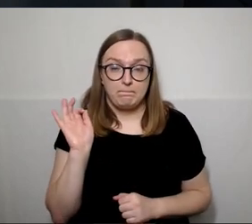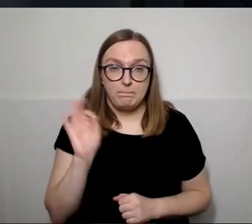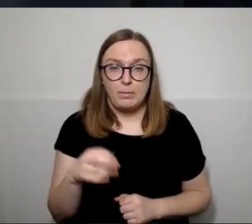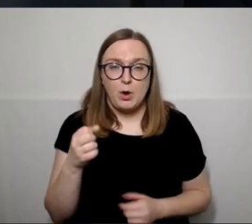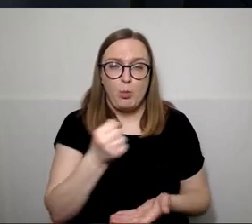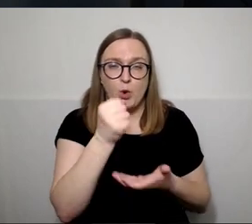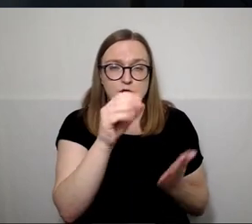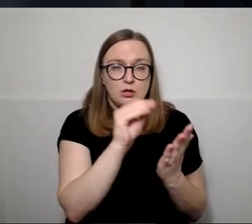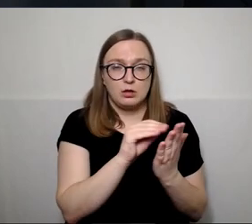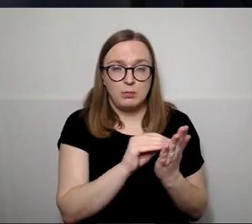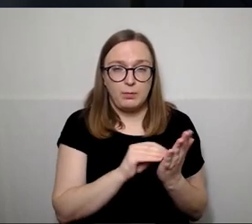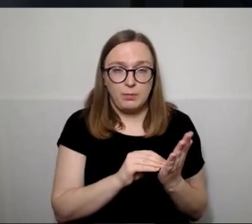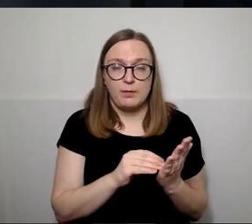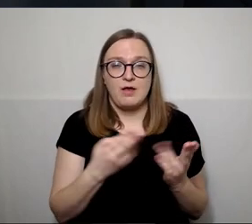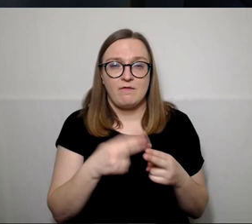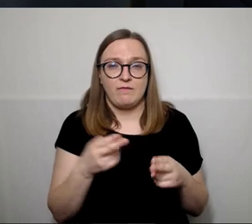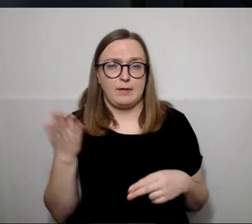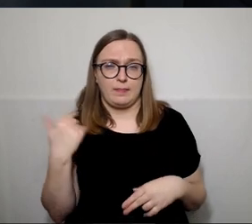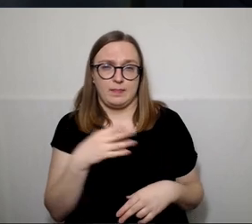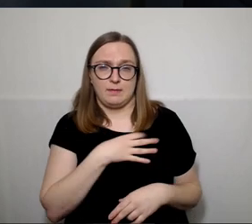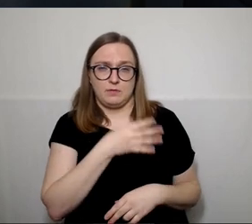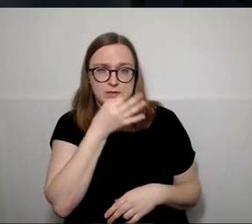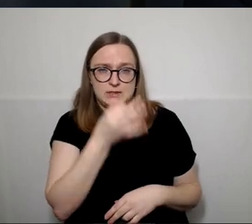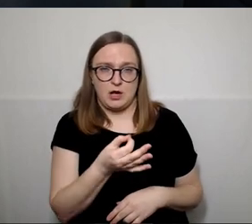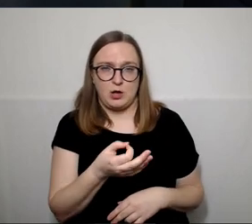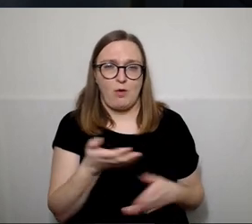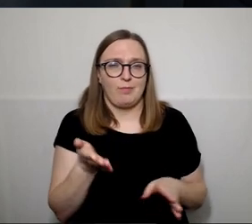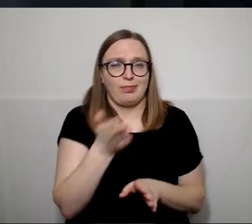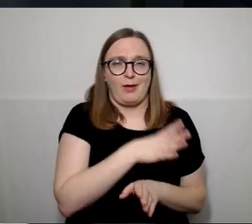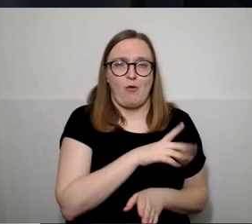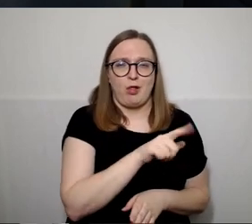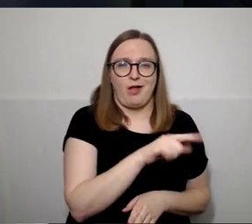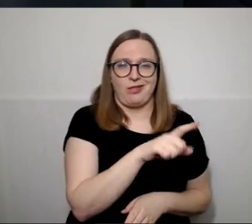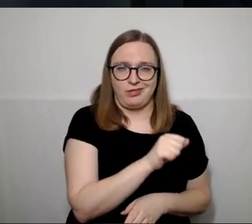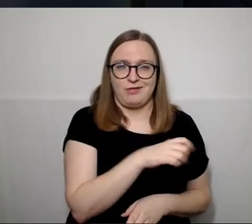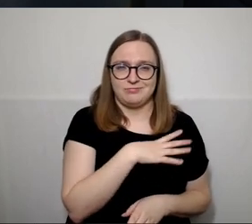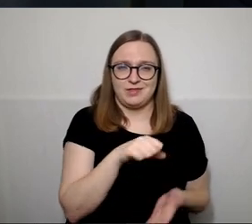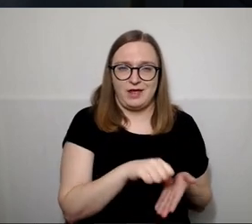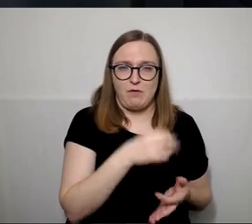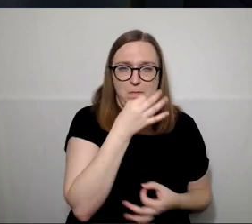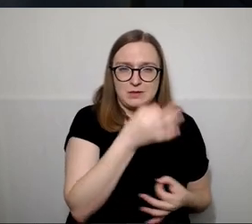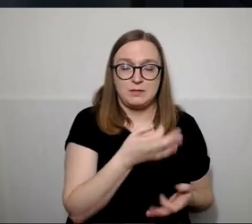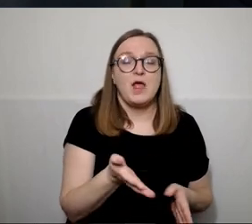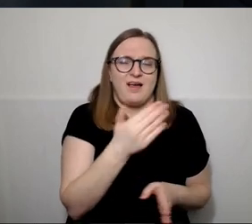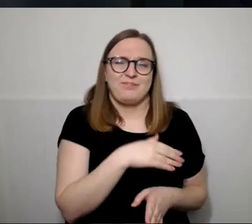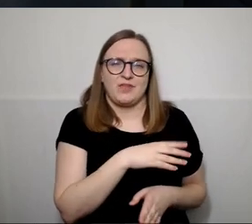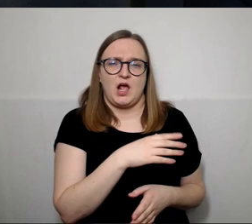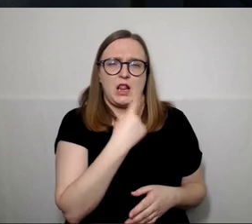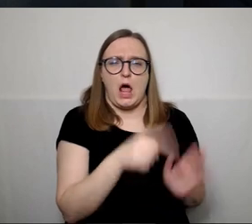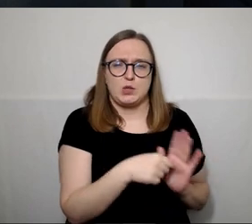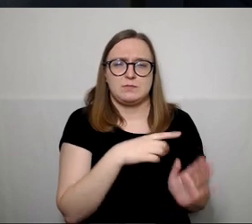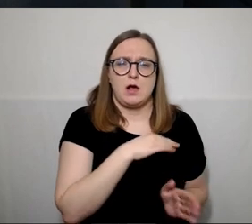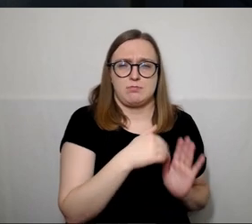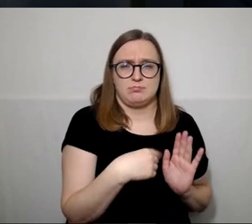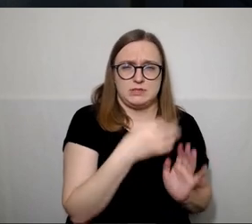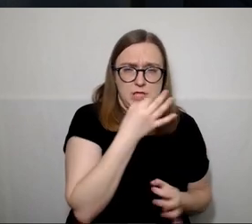taip, kaip aš minėjau praeitai pukalbėje, tai praeitam klausimai, tai sudaroma taip, kad